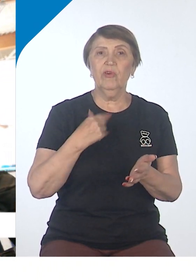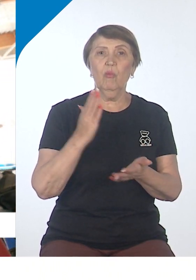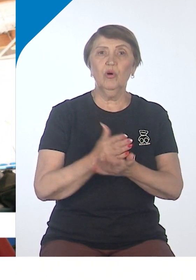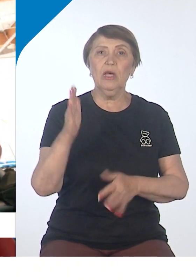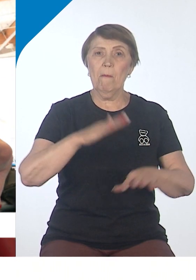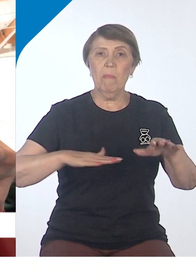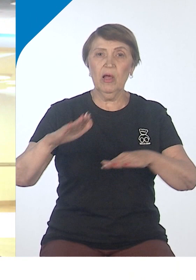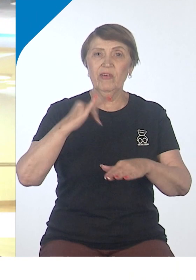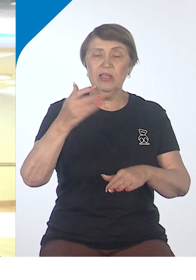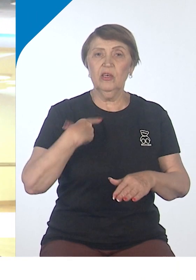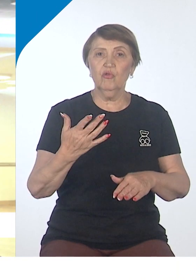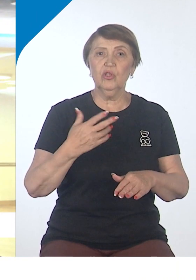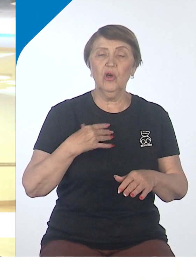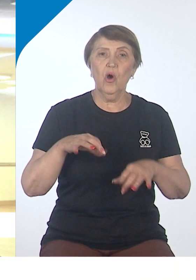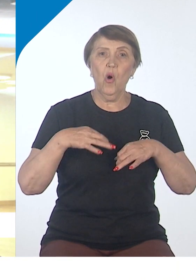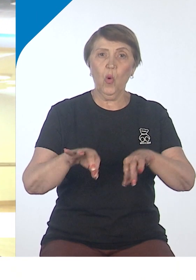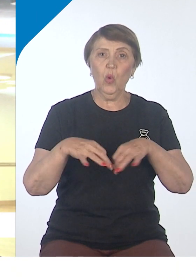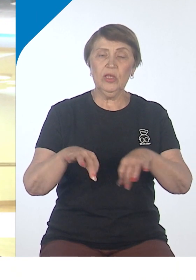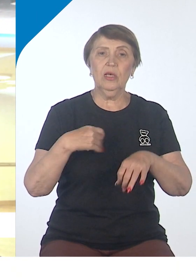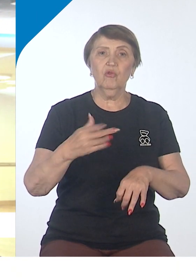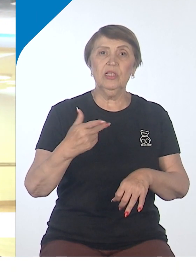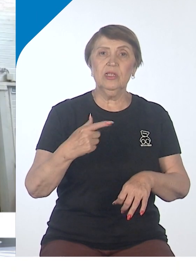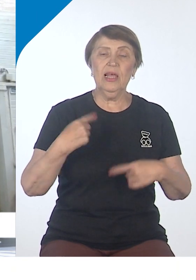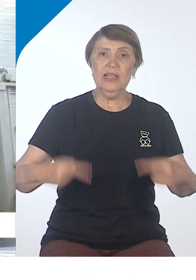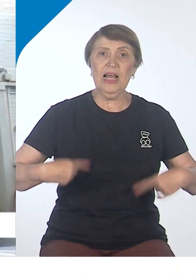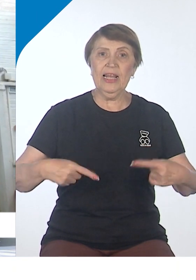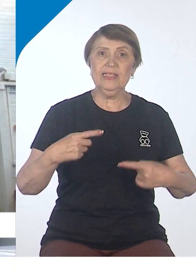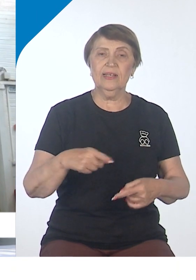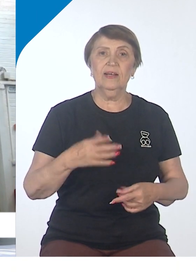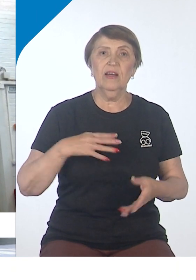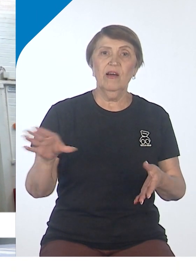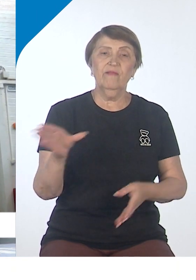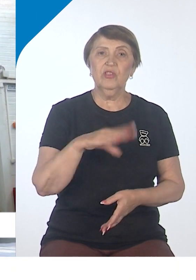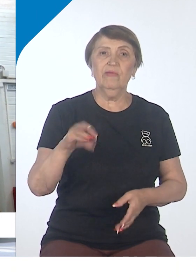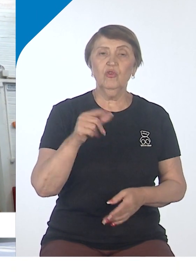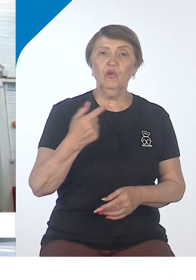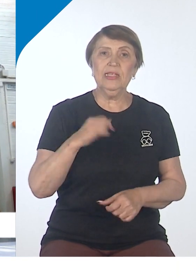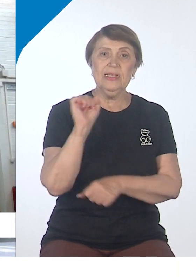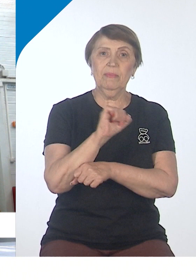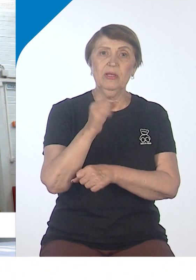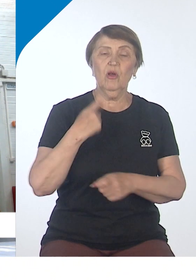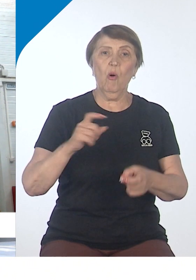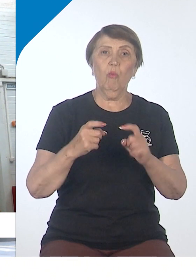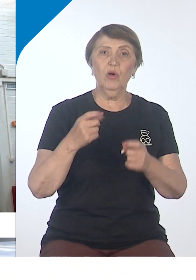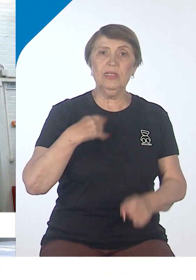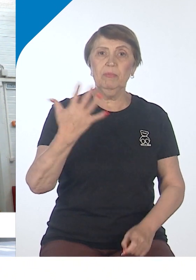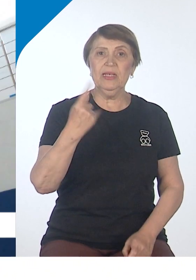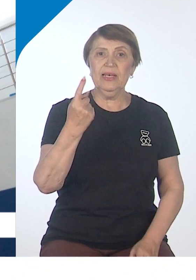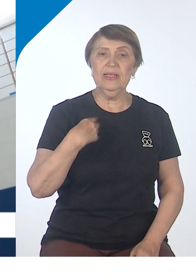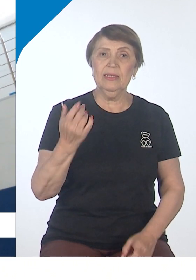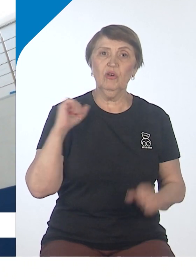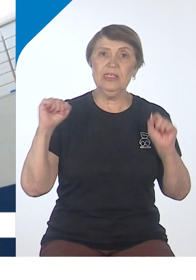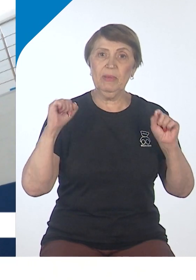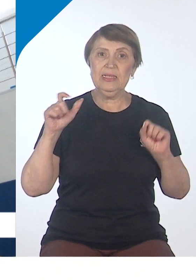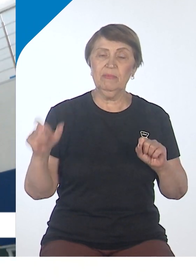атлетика, гонки на колясках. И потом мы переезжаем в Ерофей-арену. Всего за победу в пяти номинациях борется 51 спортсмен из шести